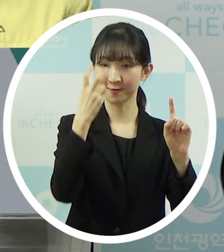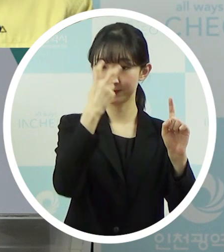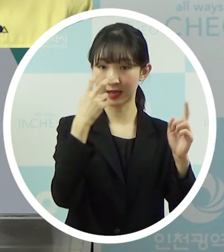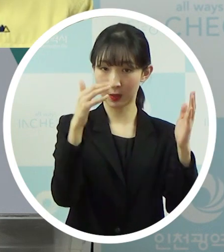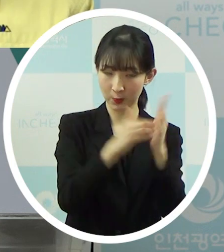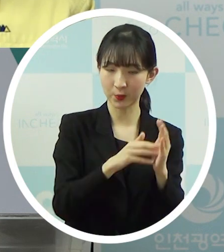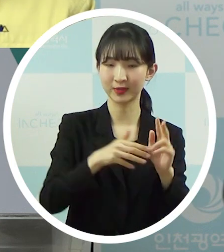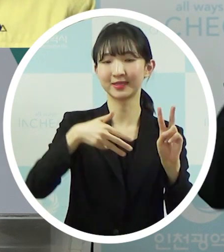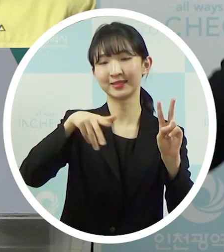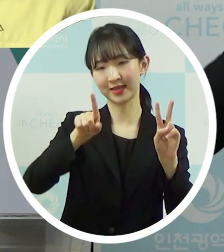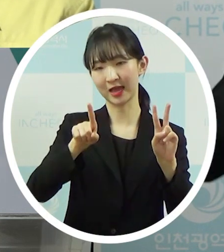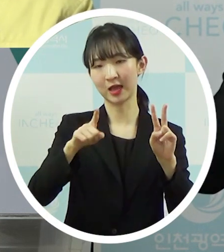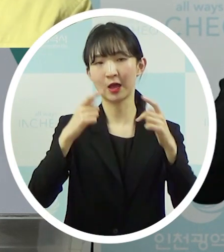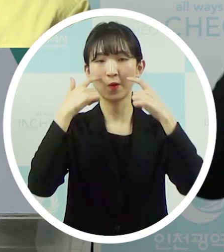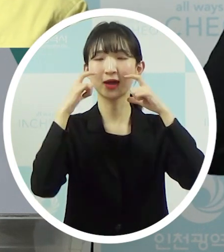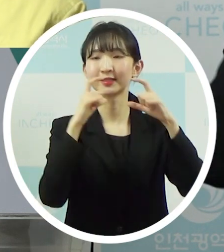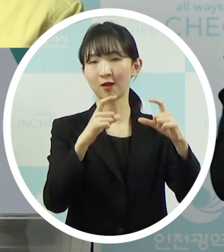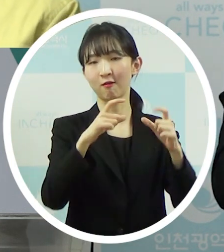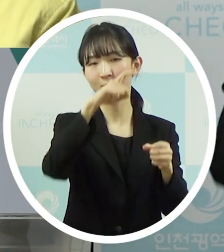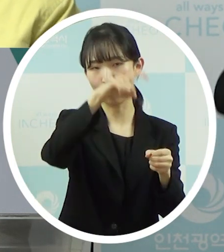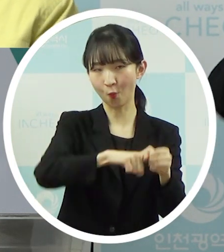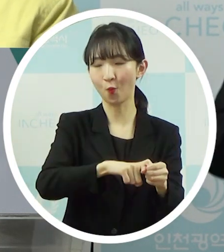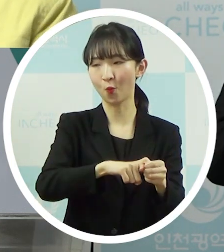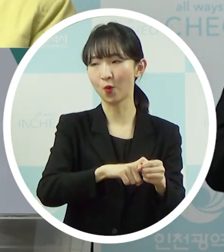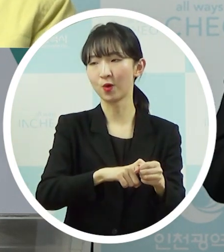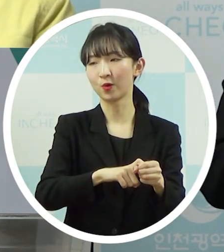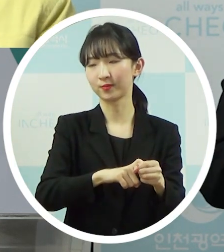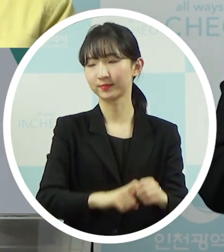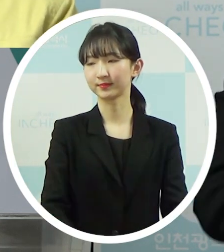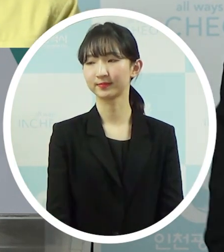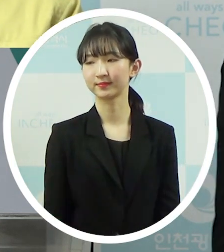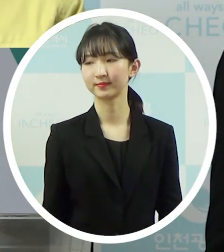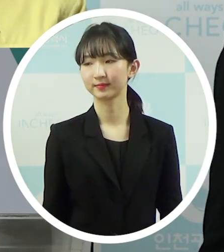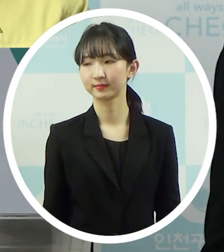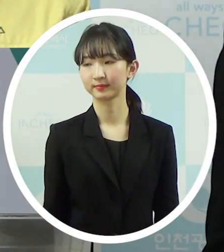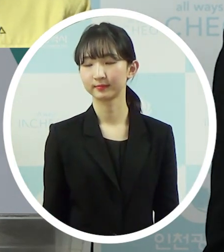2차 최종 확정하기 위해서 서구 부평구만 양성 나온 사항이 되겠습니다.